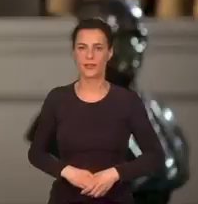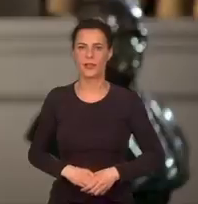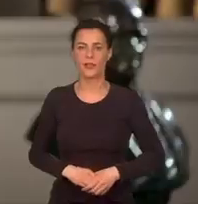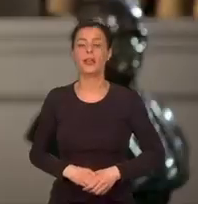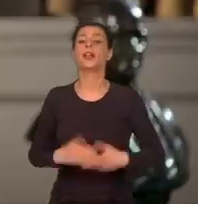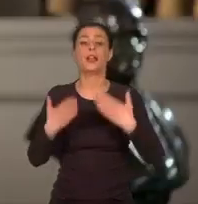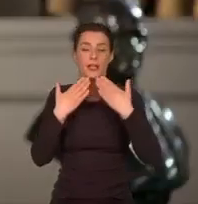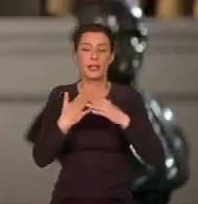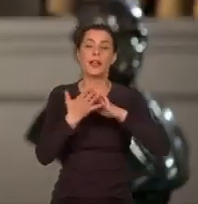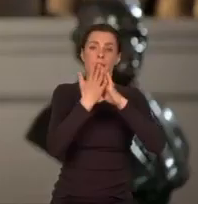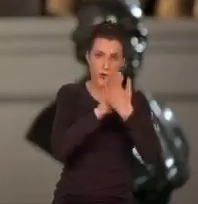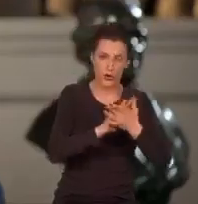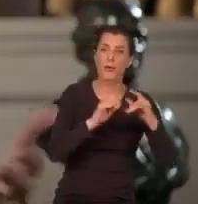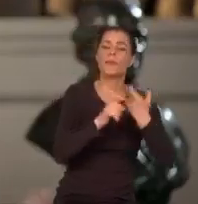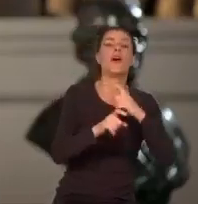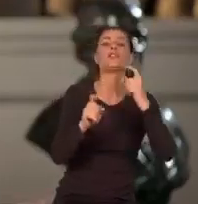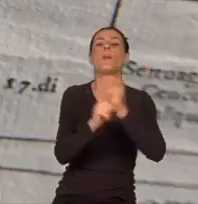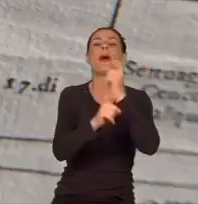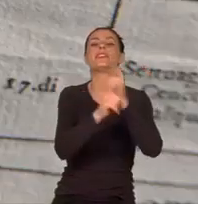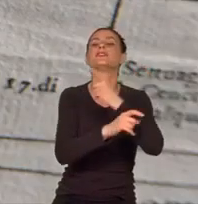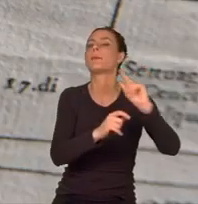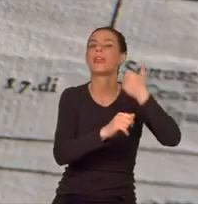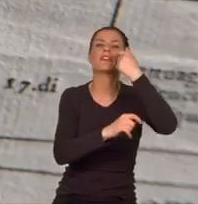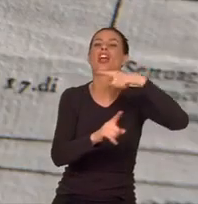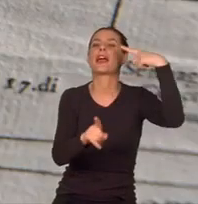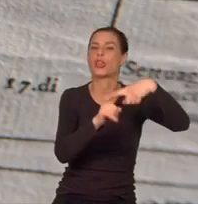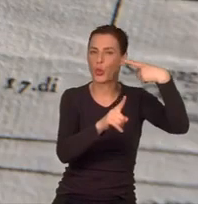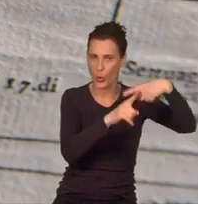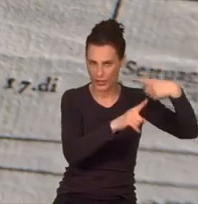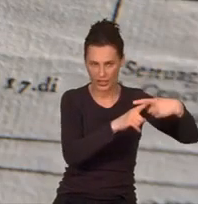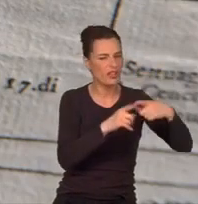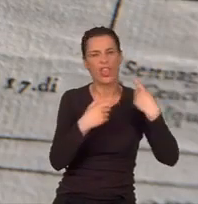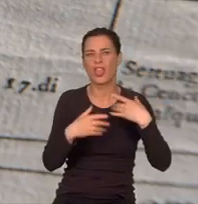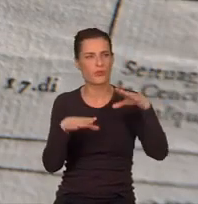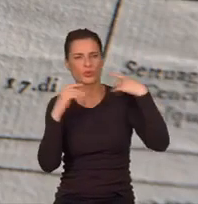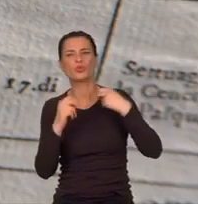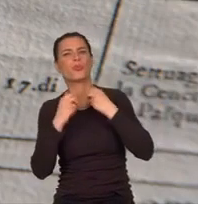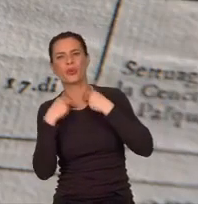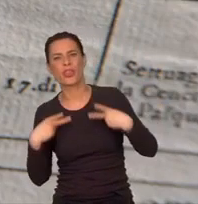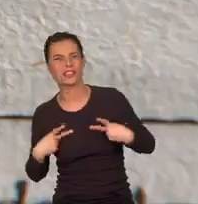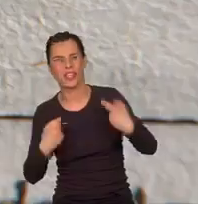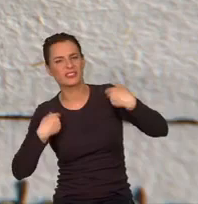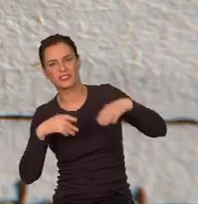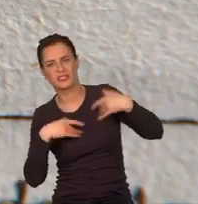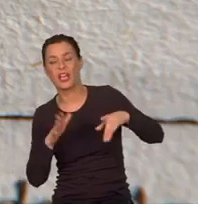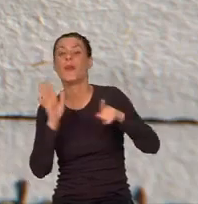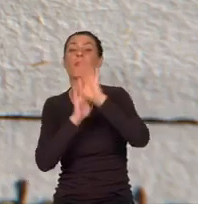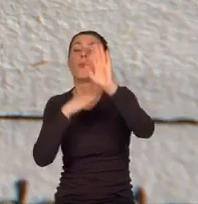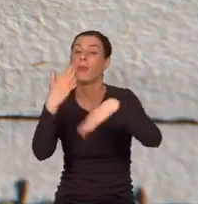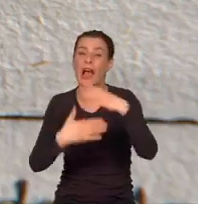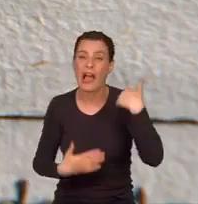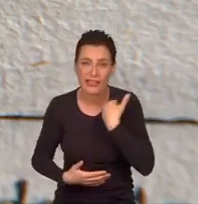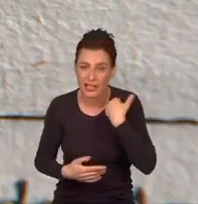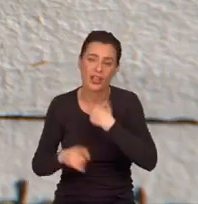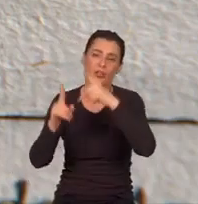Reforma objęła najpierw kraje katolickie. Spotkała się z niechęcią w protestanckich, a Anglia przeszła na